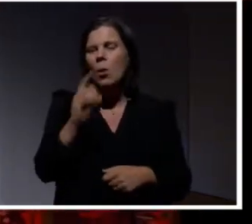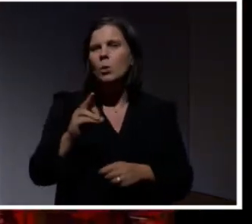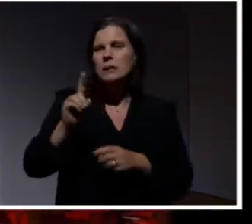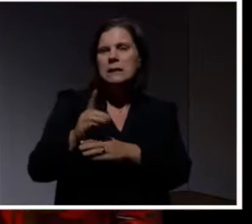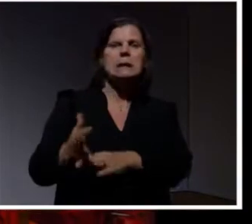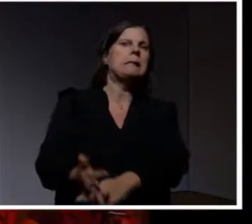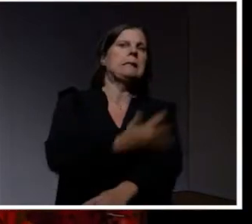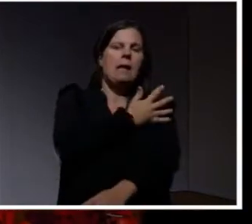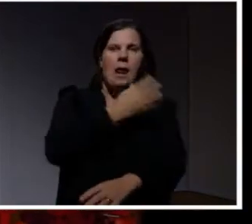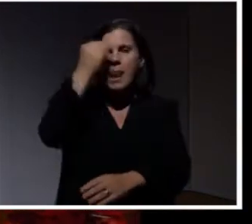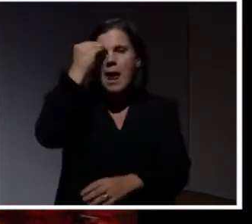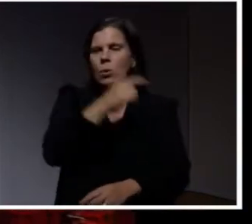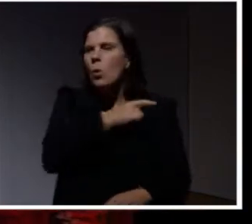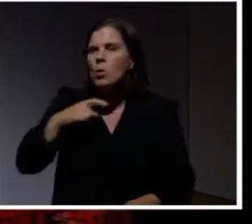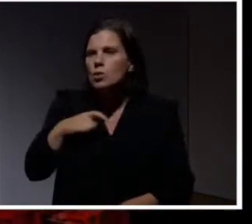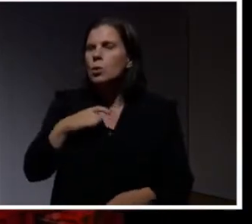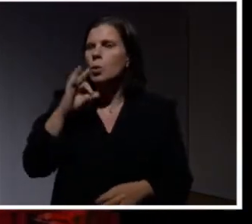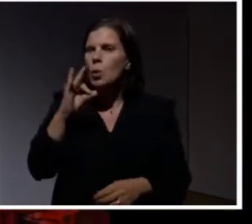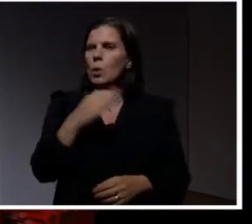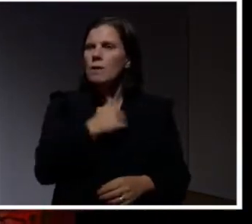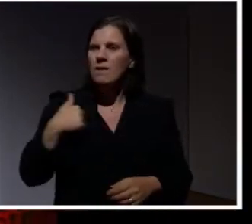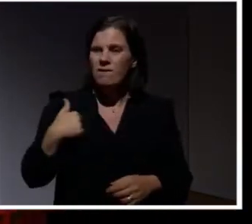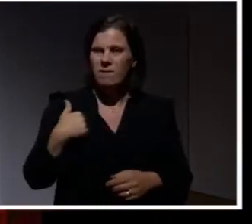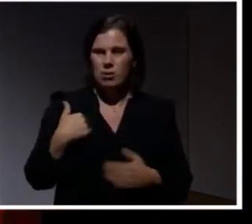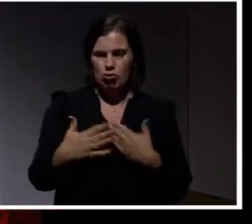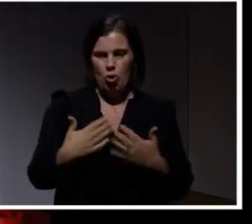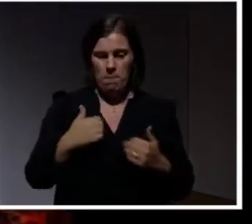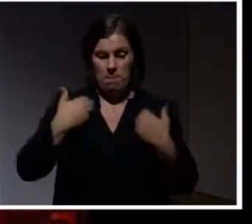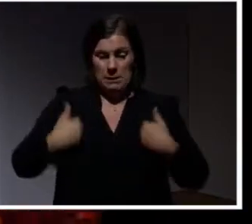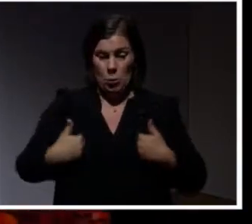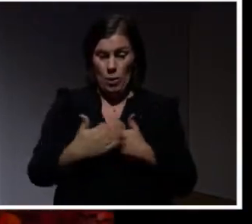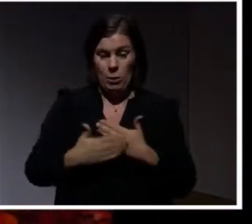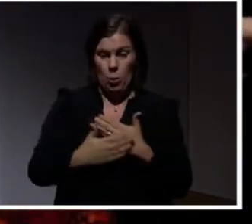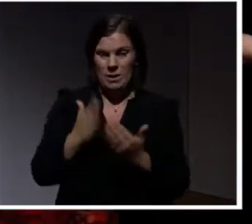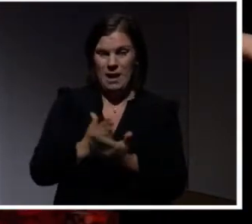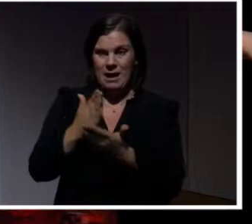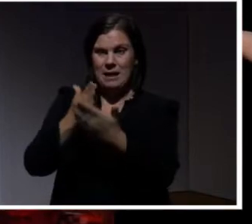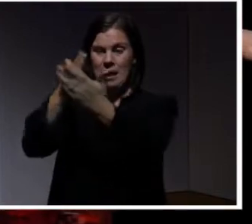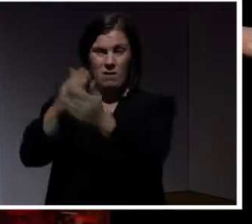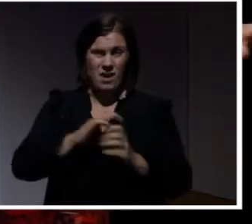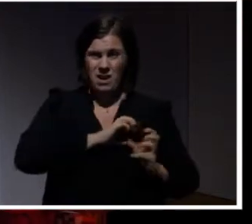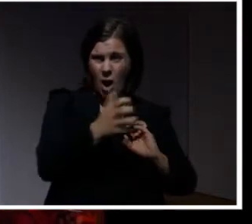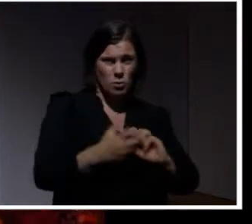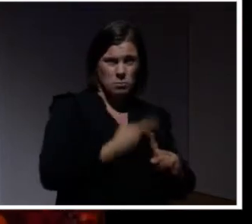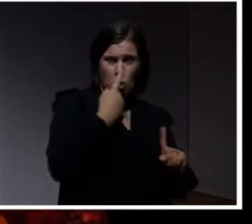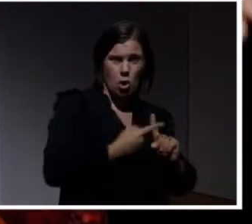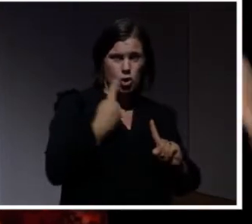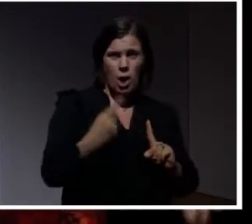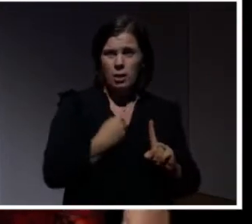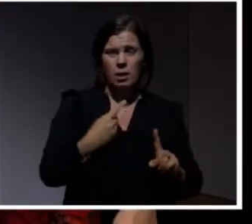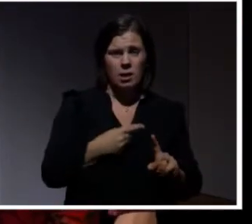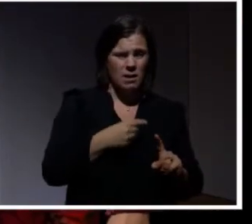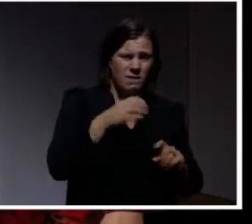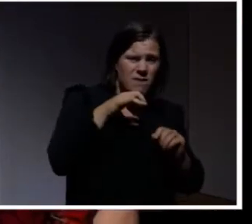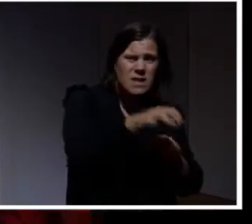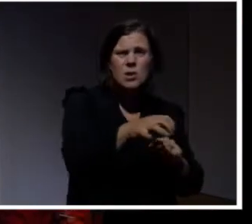lärt oss hur vi gör våra persondatorer säkrare. Kommer ihåg? Det var ju kaos i början. Det var ju botsekt och